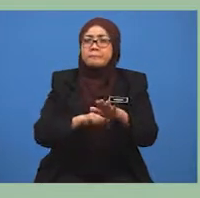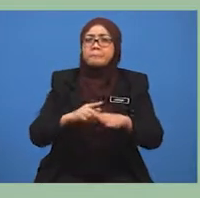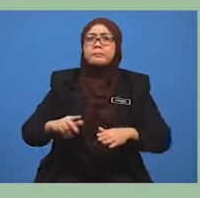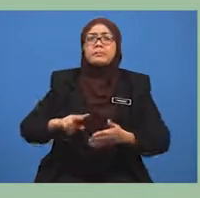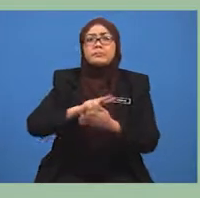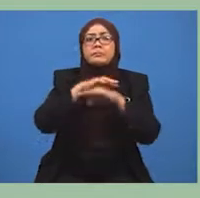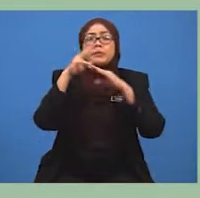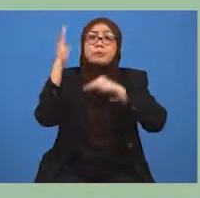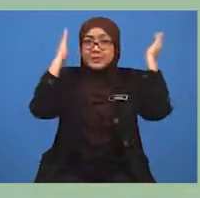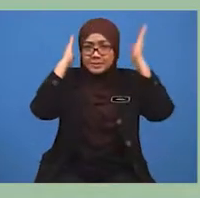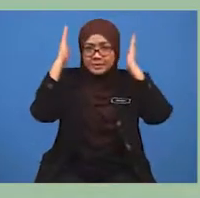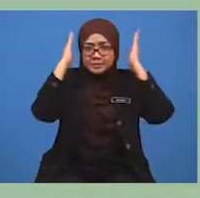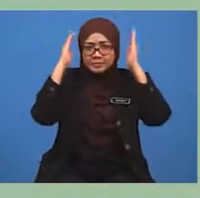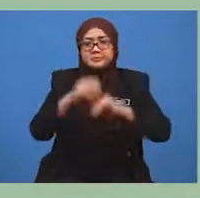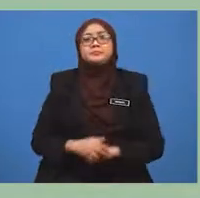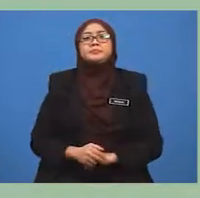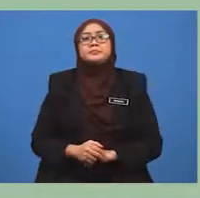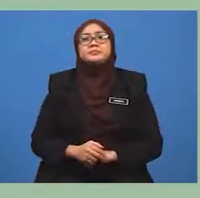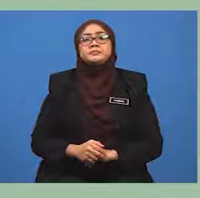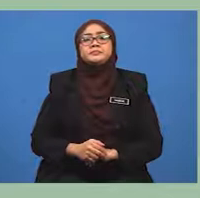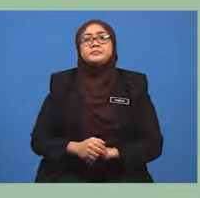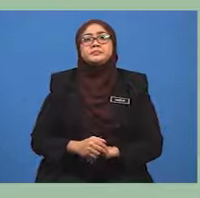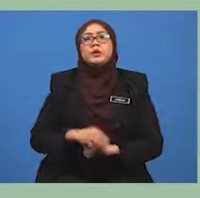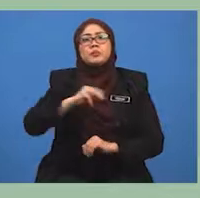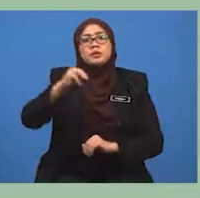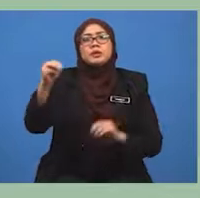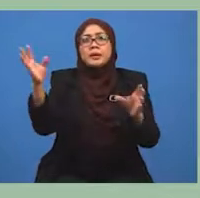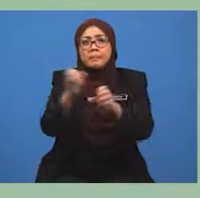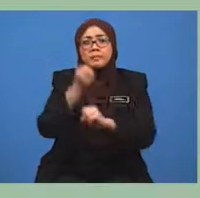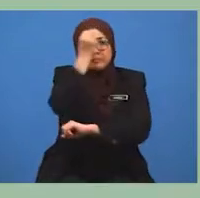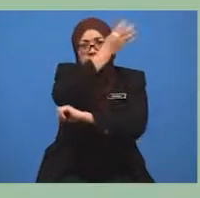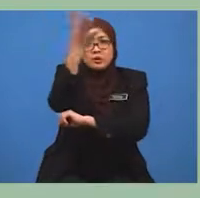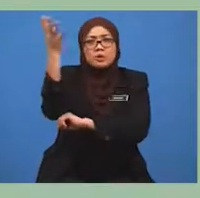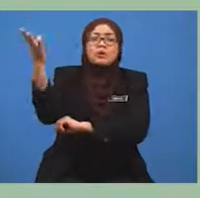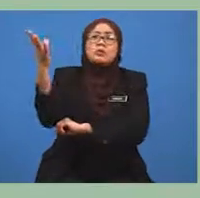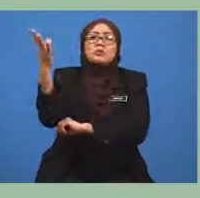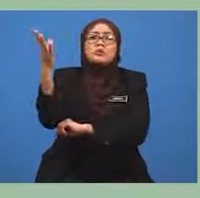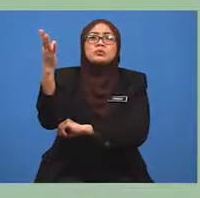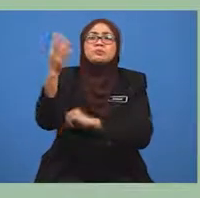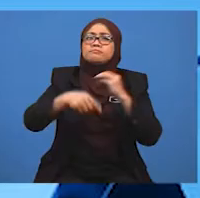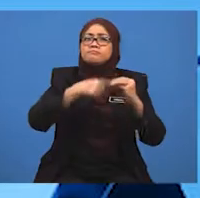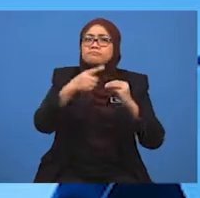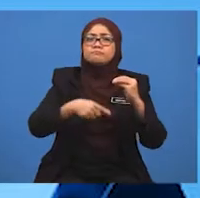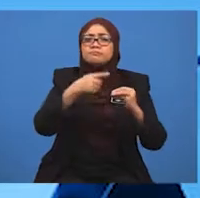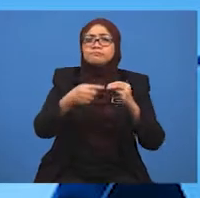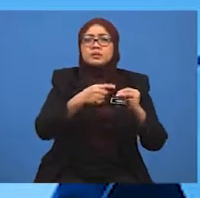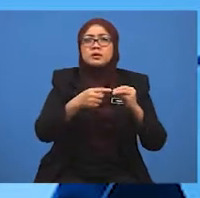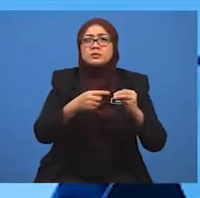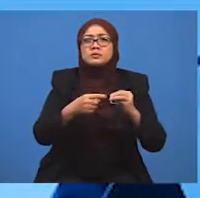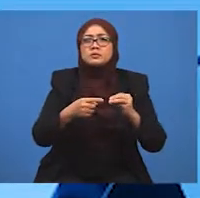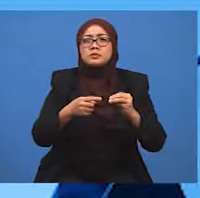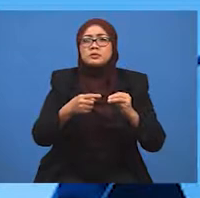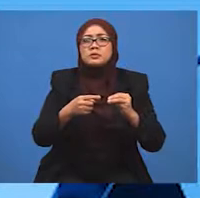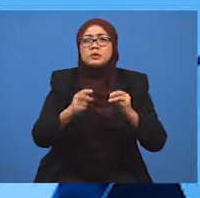dapat menghuraikan faktor yang mempengaruhi jaringan pengangkutan. Baiklah, murid